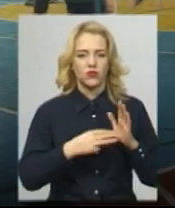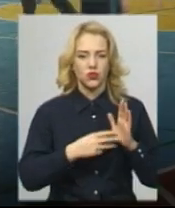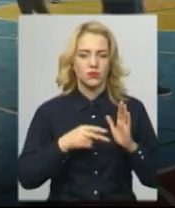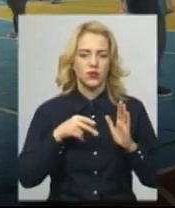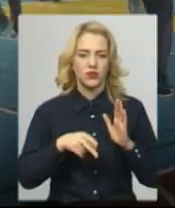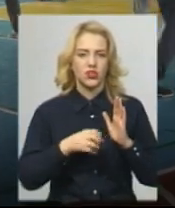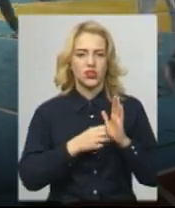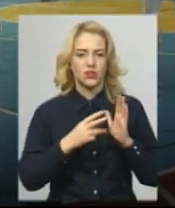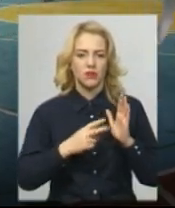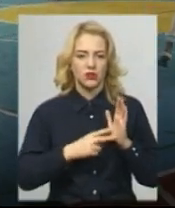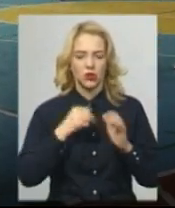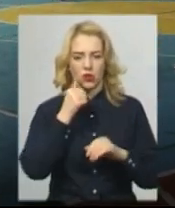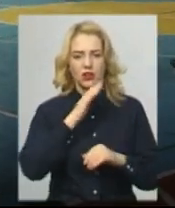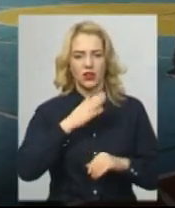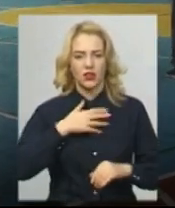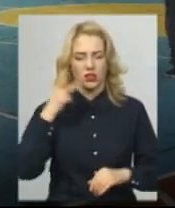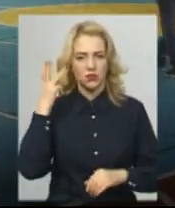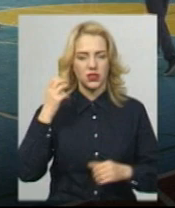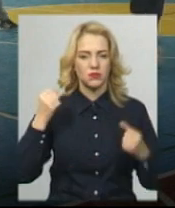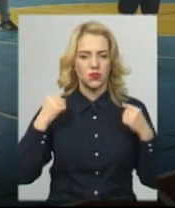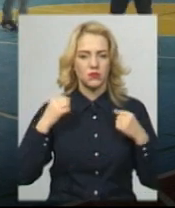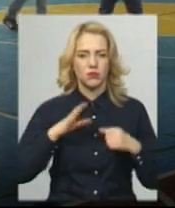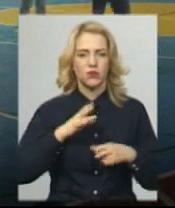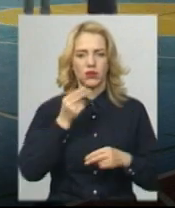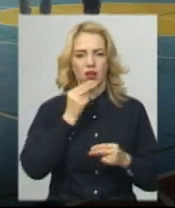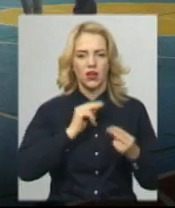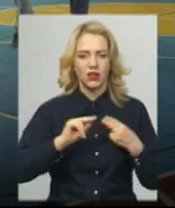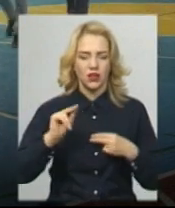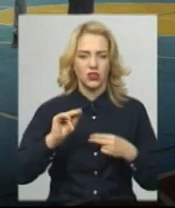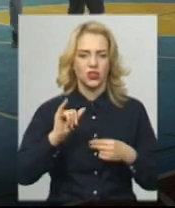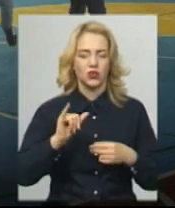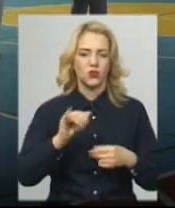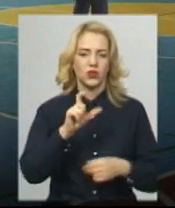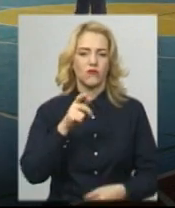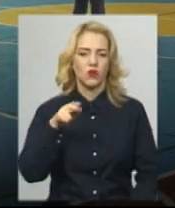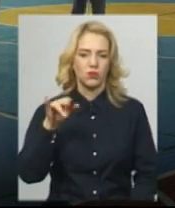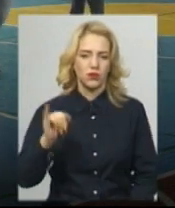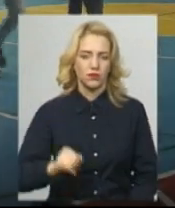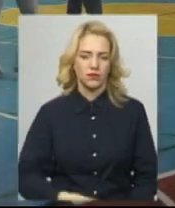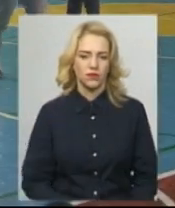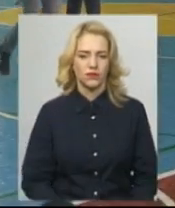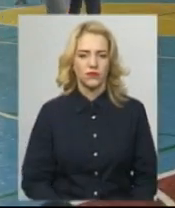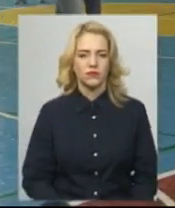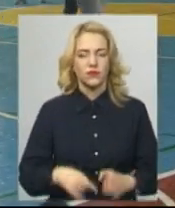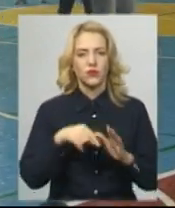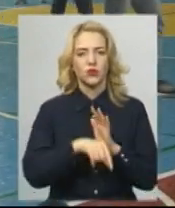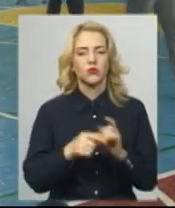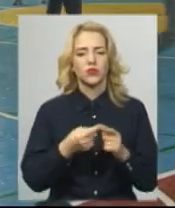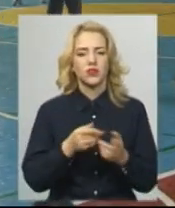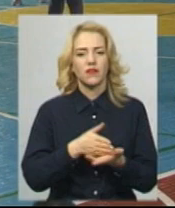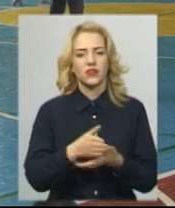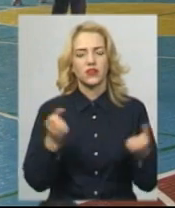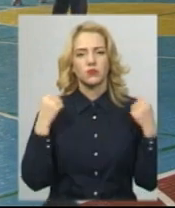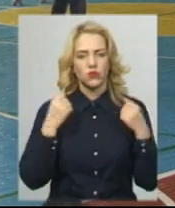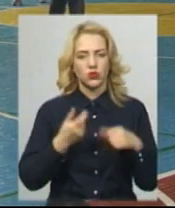роках саме наші хмельницькі спортсмени були найкращими гравцями у Європі. Тобто цей вид спорту